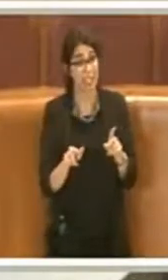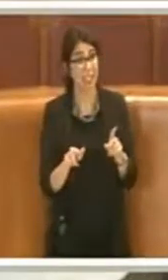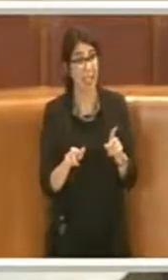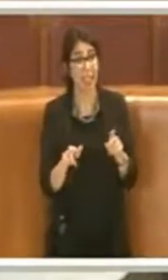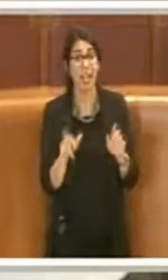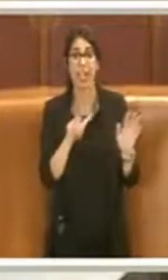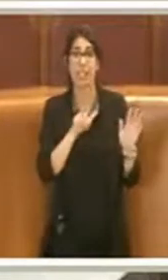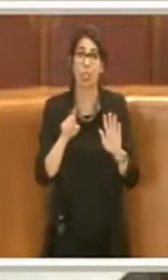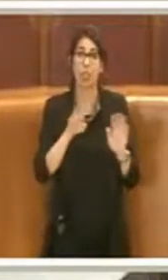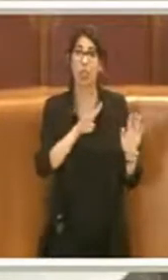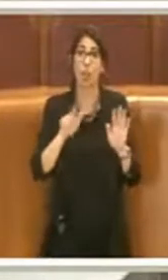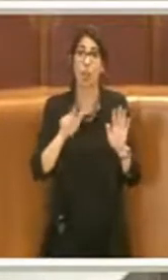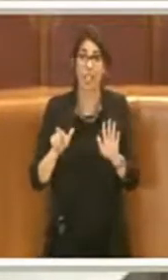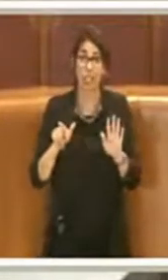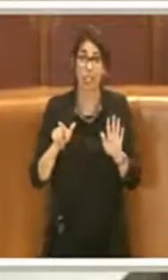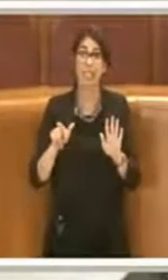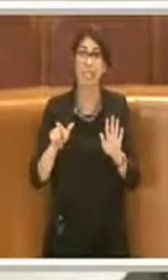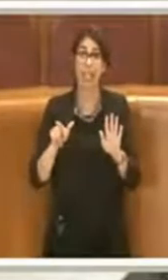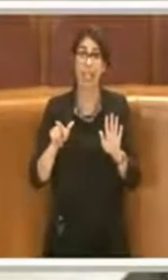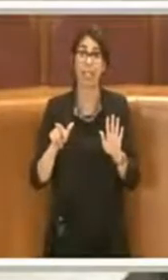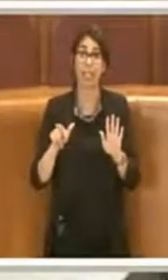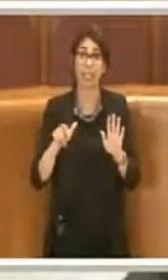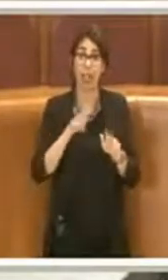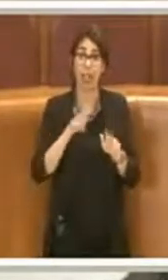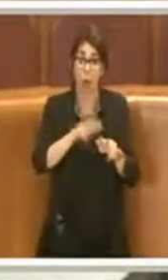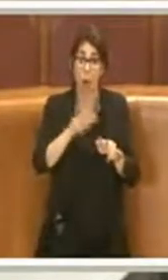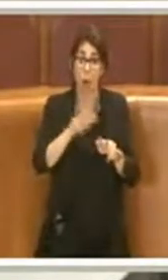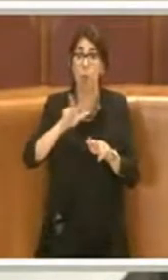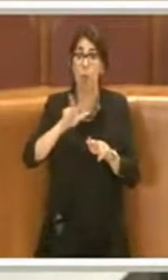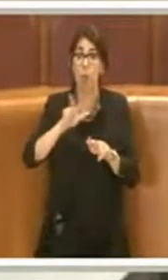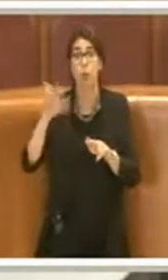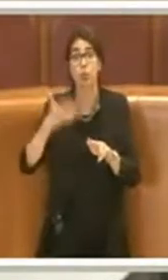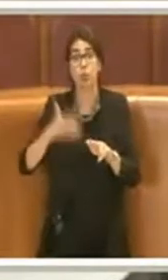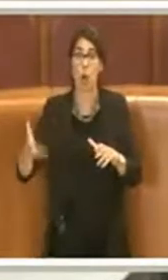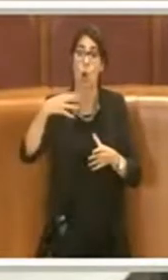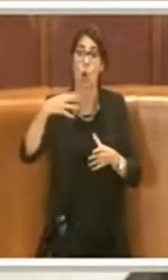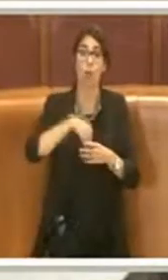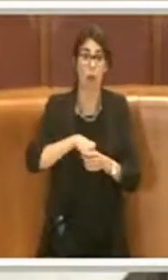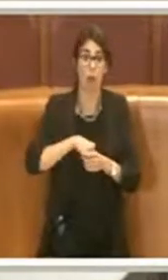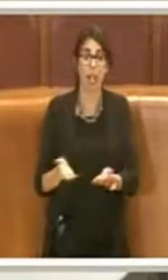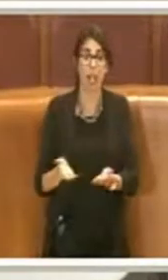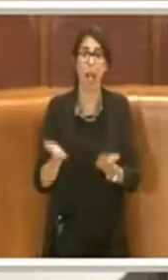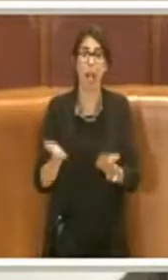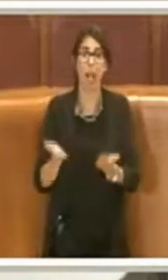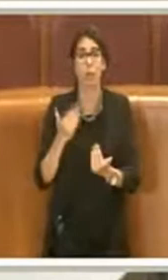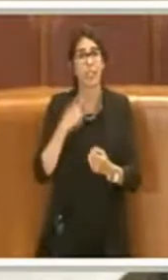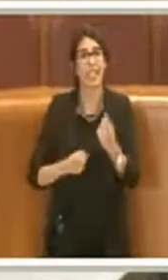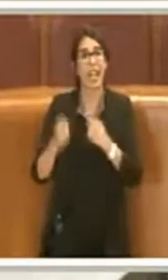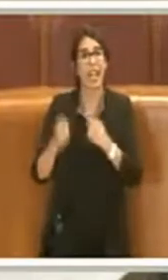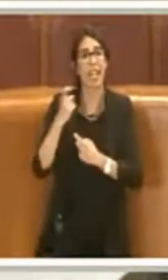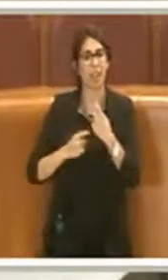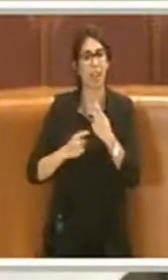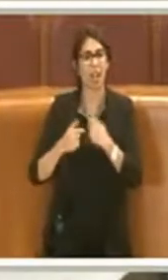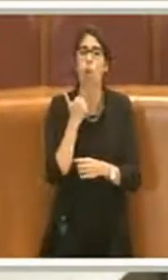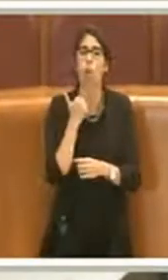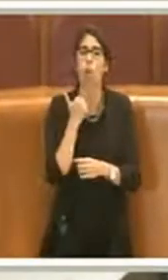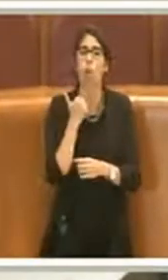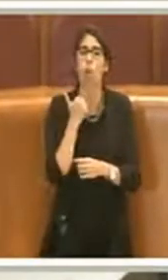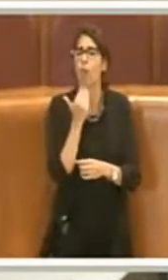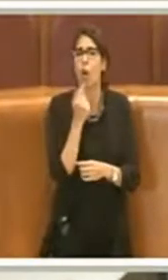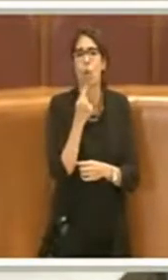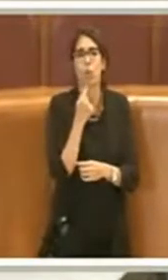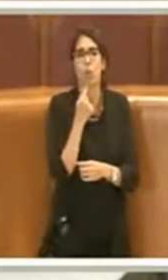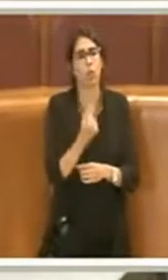797 comuni coinvolti nell'acquisto di derivati, io non vorrei dire una sciocchezza, ma